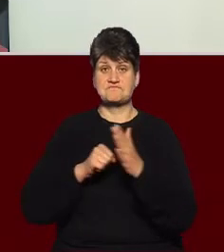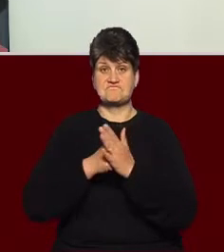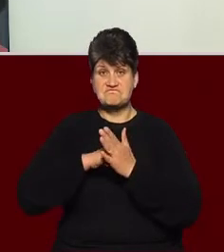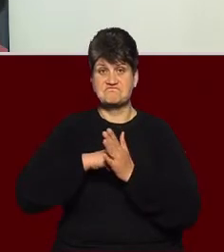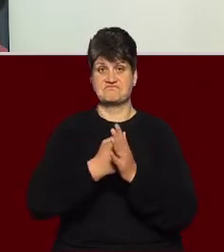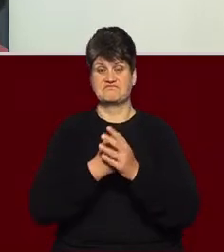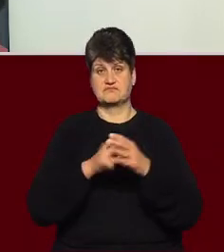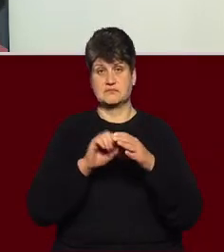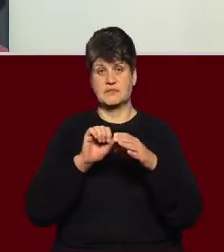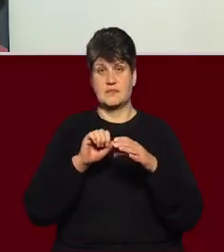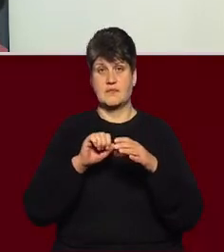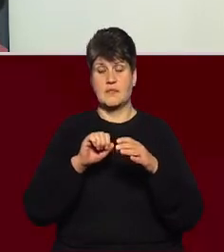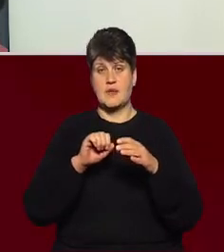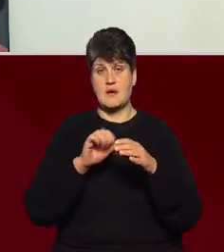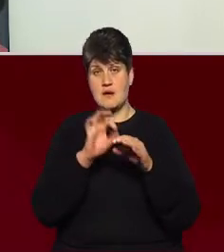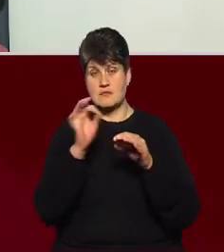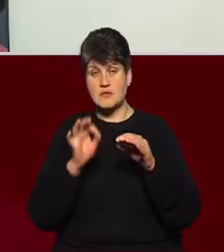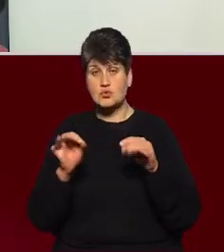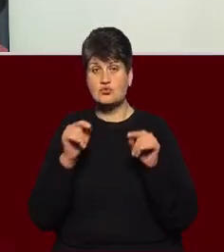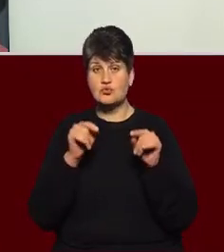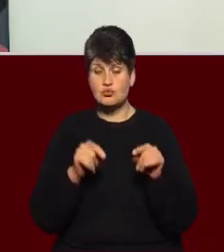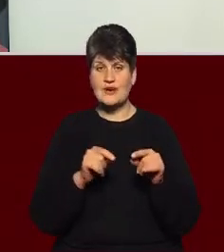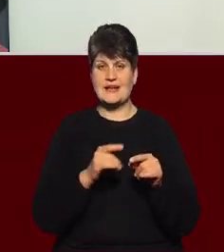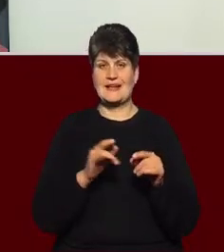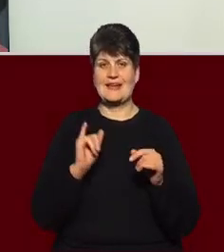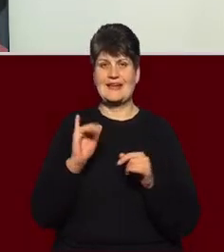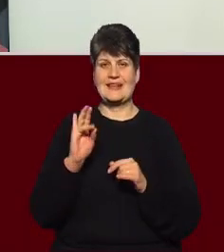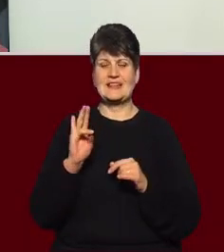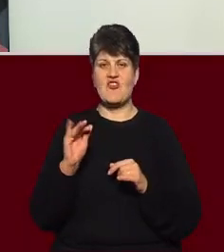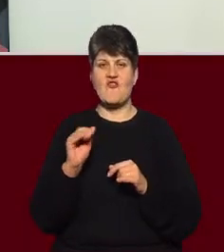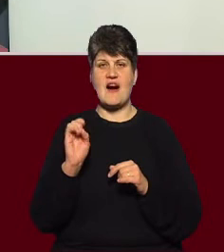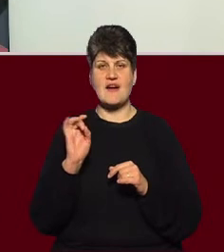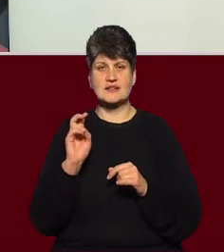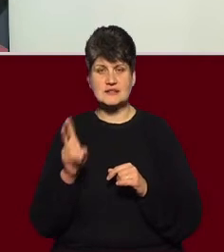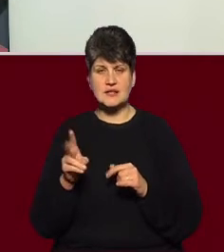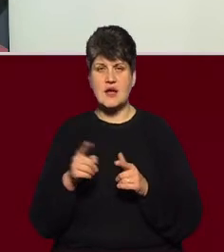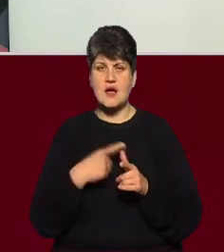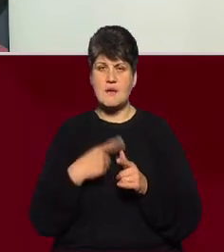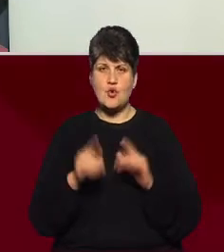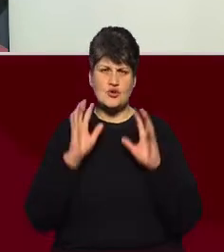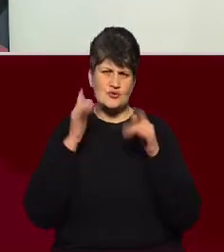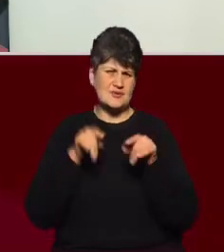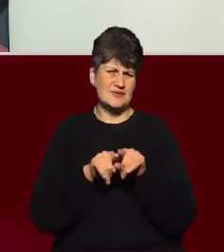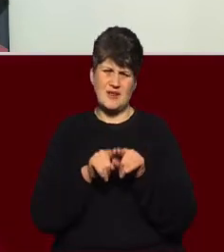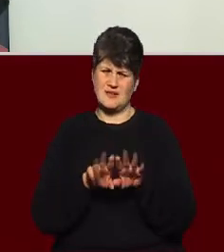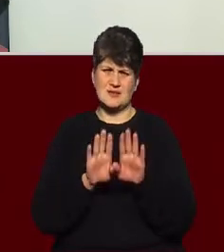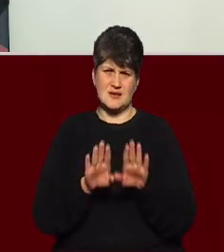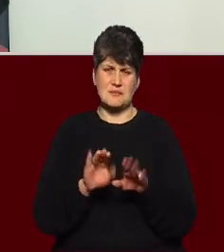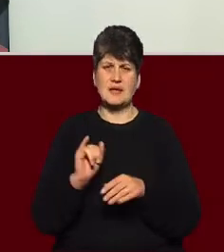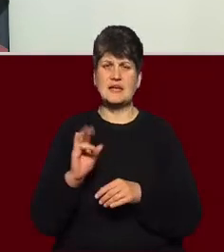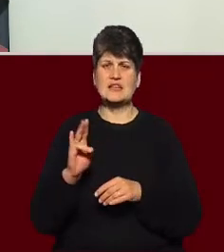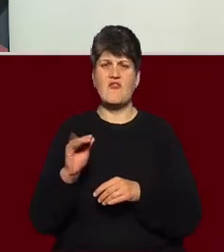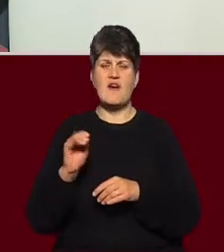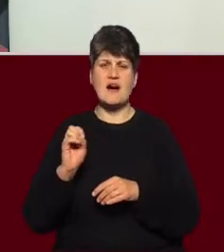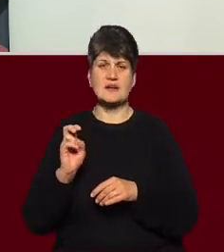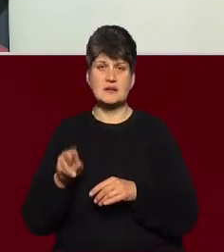Тому поняття інфаркт або ішемічний інсульт – це практично одне і те саме. Інфаркт, ми частіше вживаємо це слово